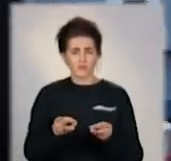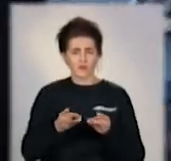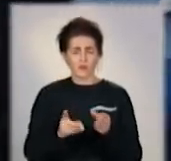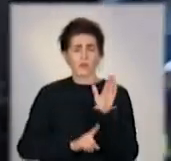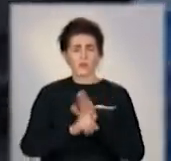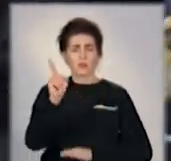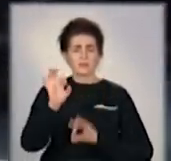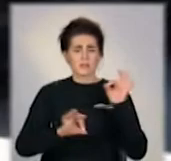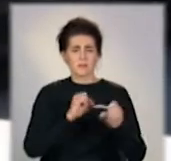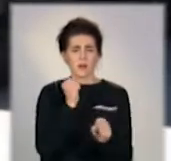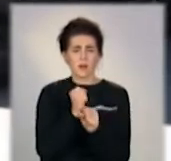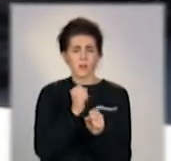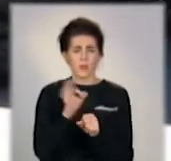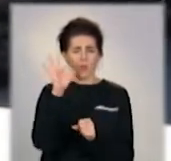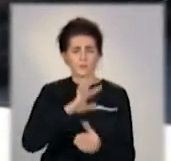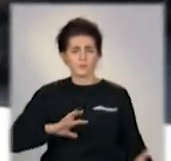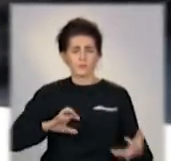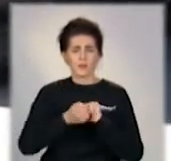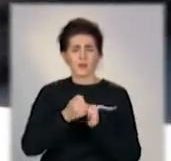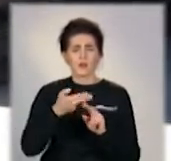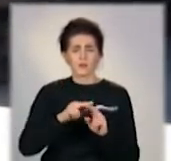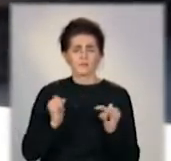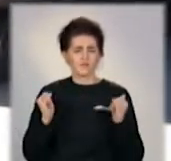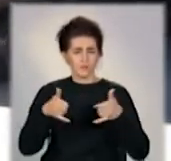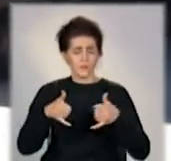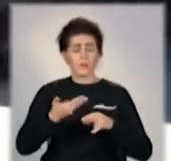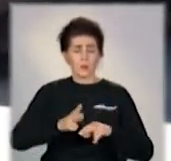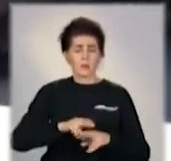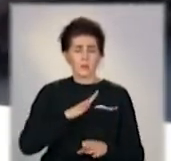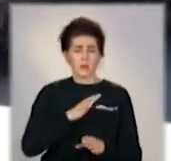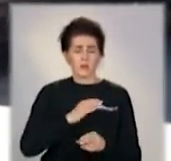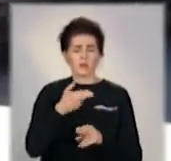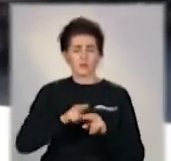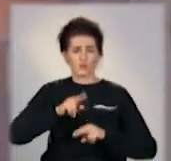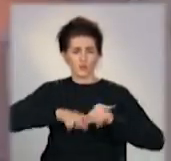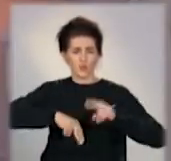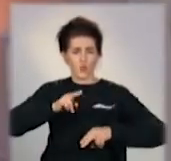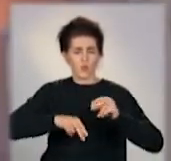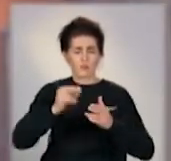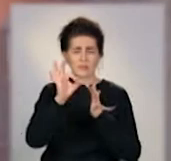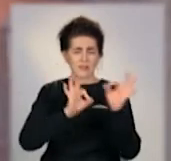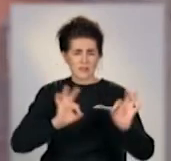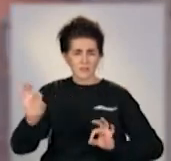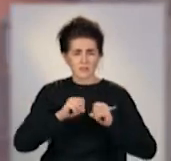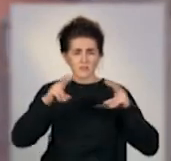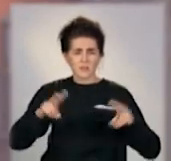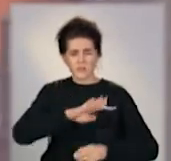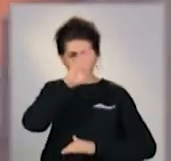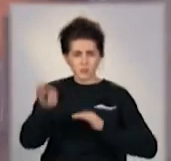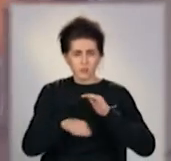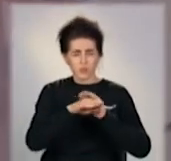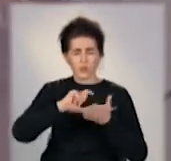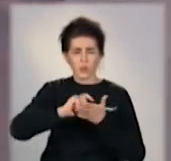запустили системи пилопригнічення азотом при зливі чавуну та побудували аспіраційні системи з реконструкцією підбункерних приміщень